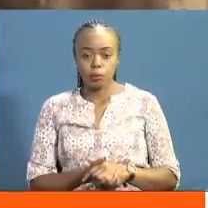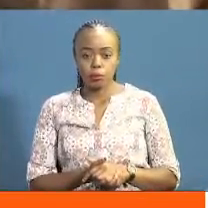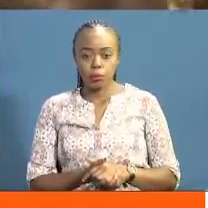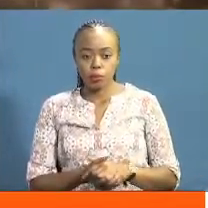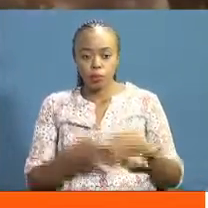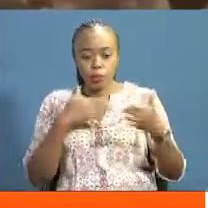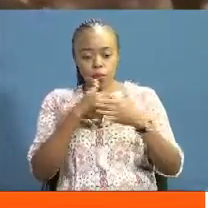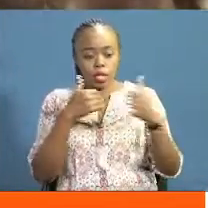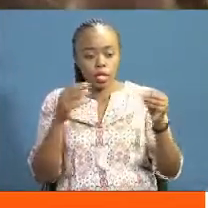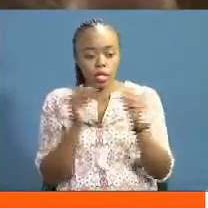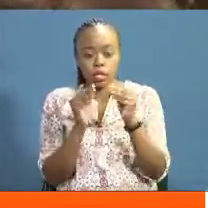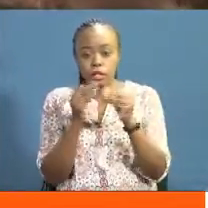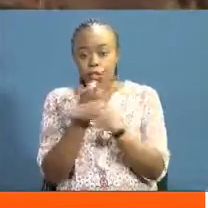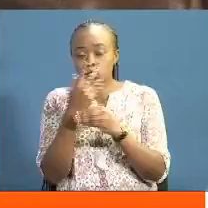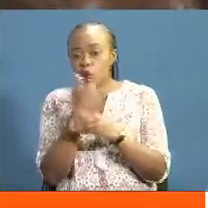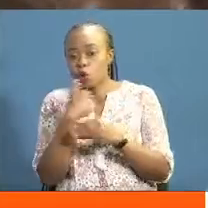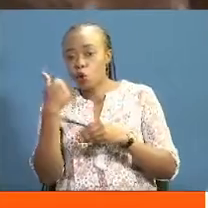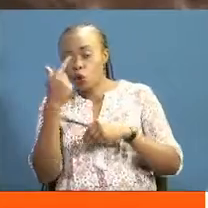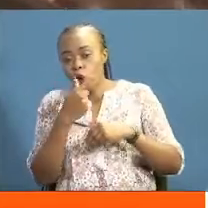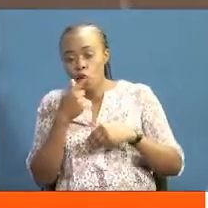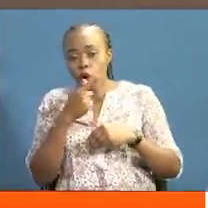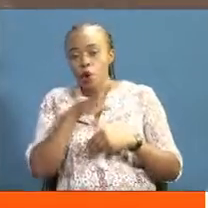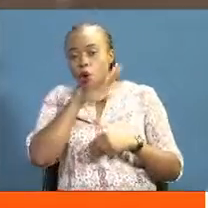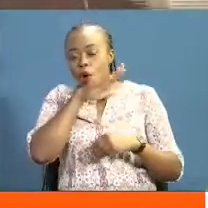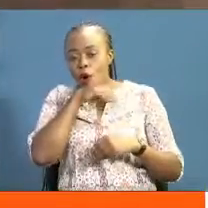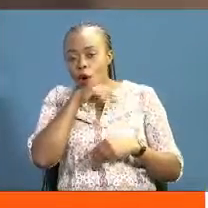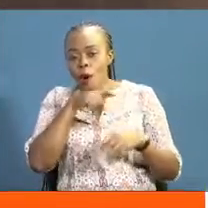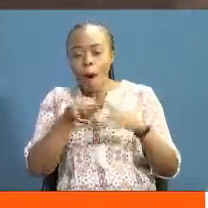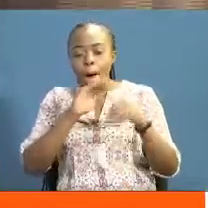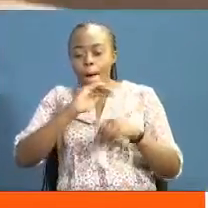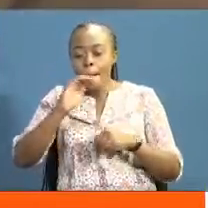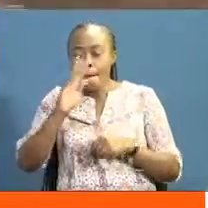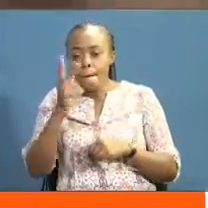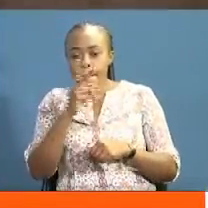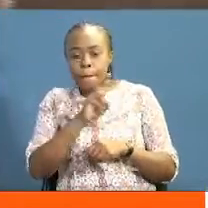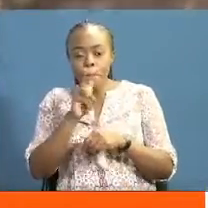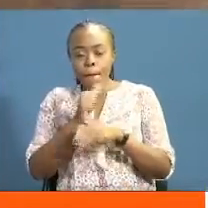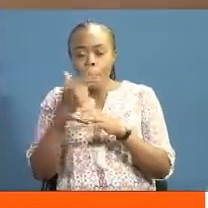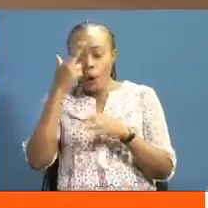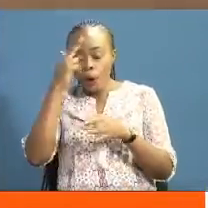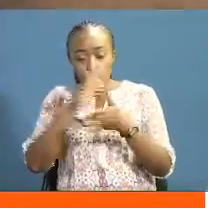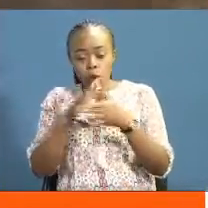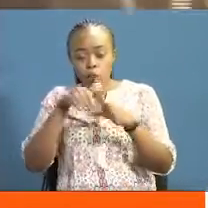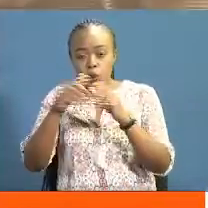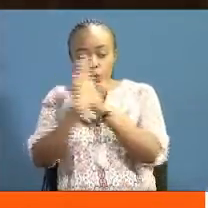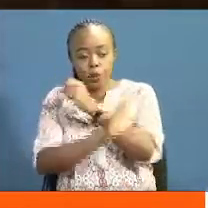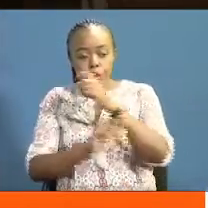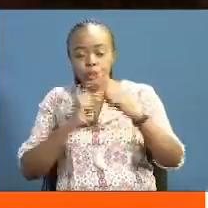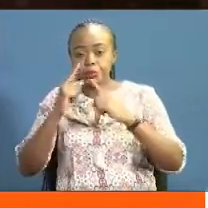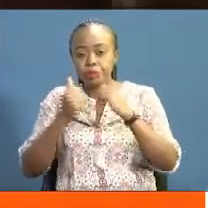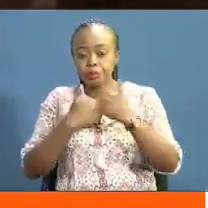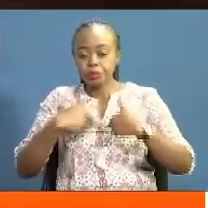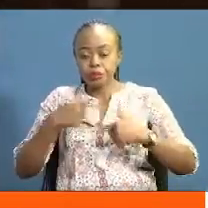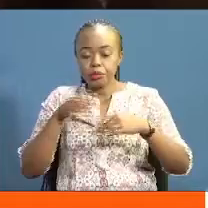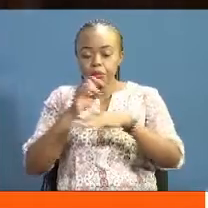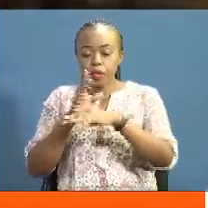Baada ya mikutano na kinara wa ODM jina la wakfu wa mlima Kenya Ilipata umarufu nchini likitajwa kama lenye